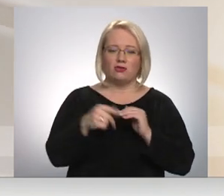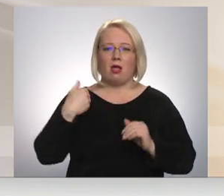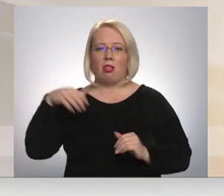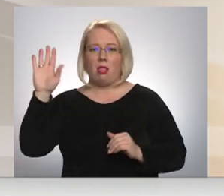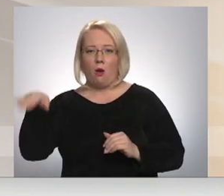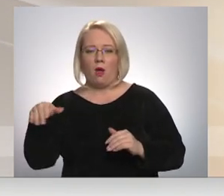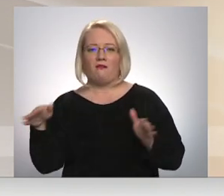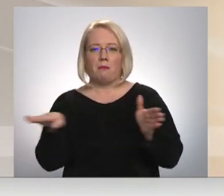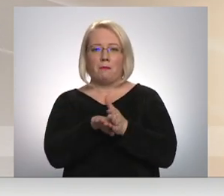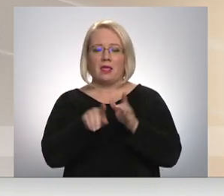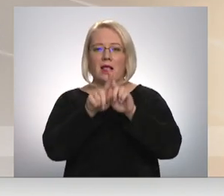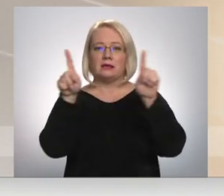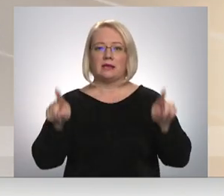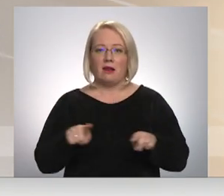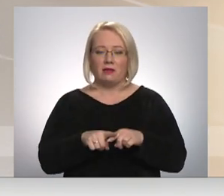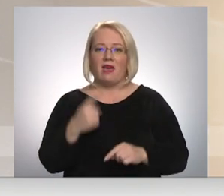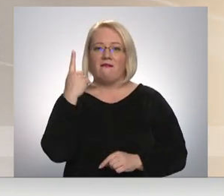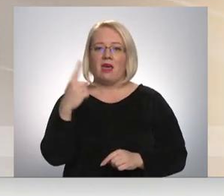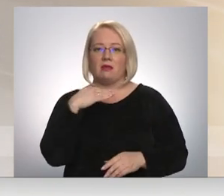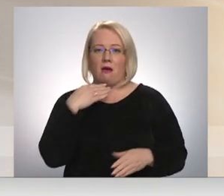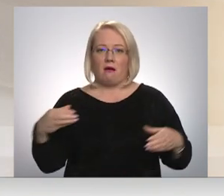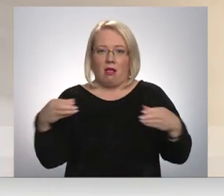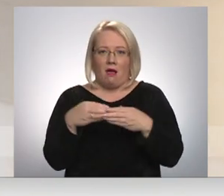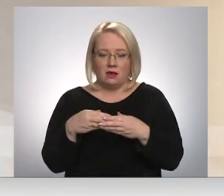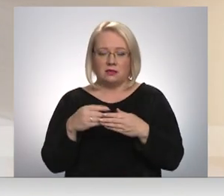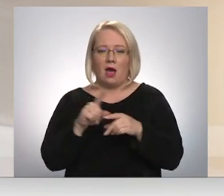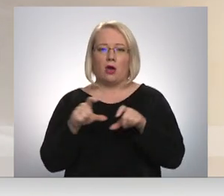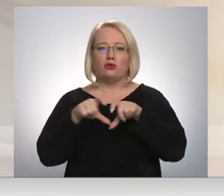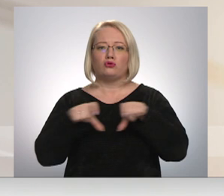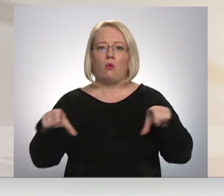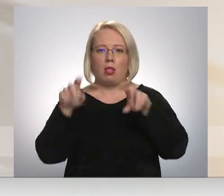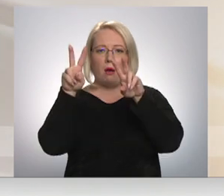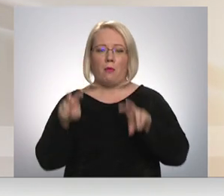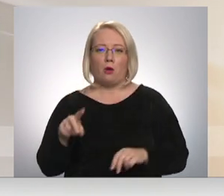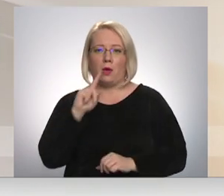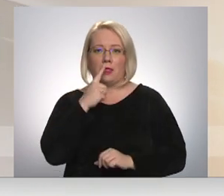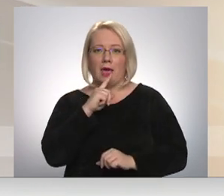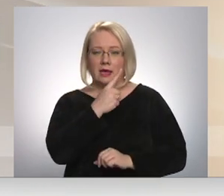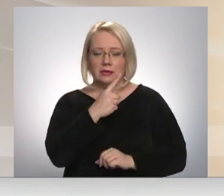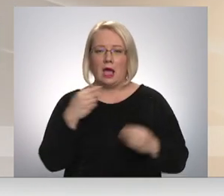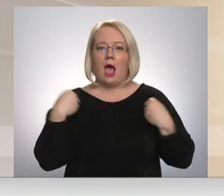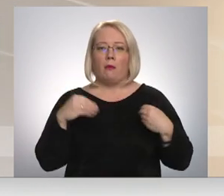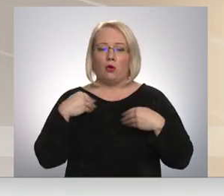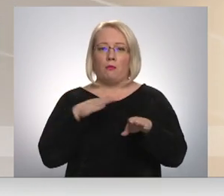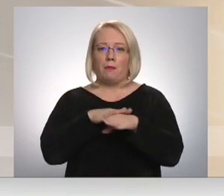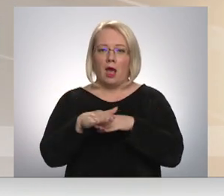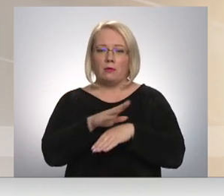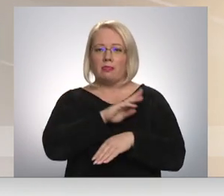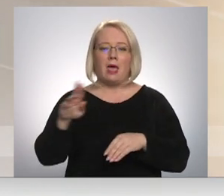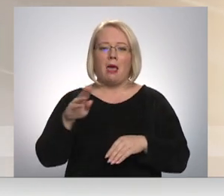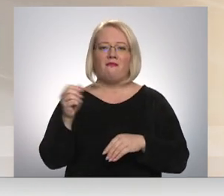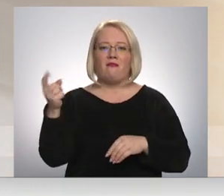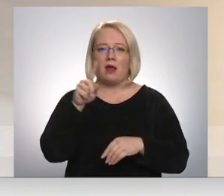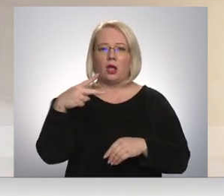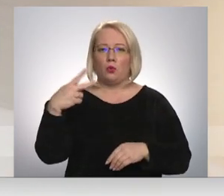piedalīties ar certifikātu. Vai vienas klases treniņa grupa ar skolā veiktu teistu. Tiepildījums ģērbtuvēs nepārsniec 25%.